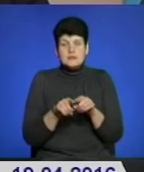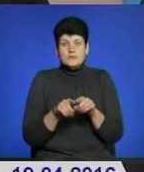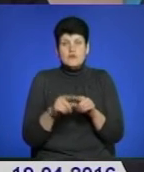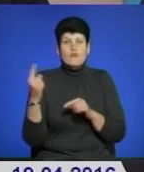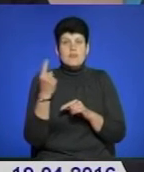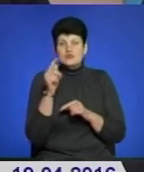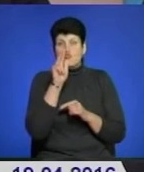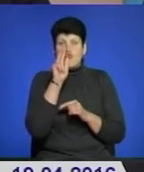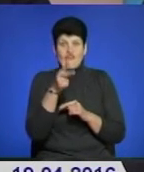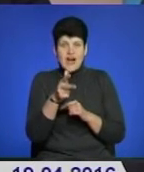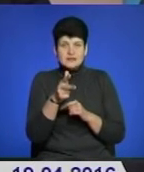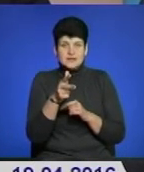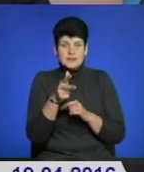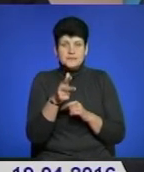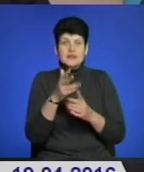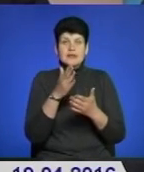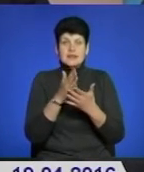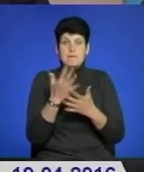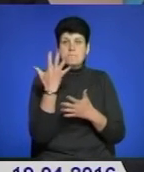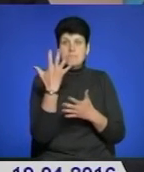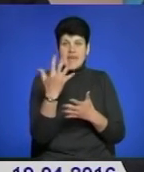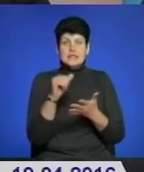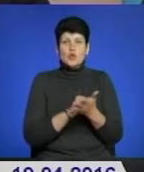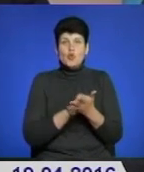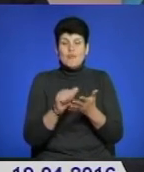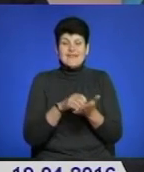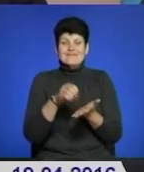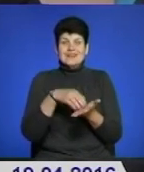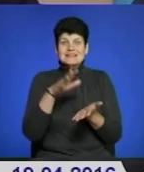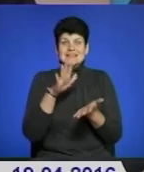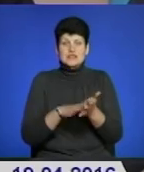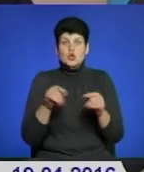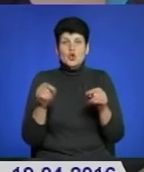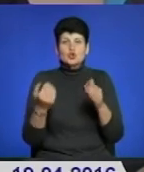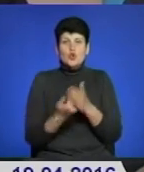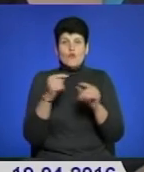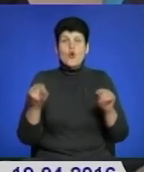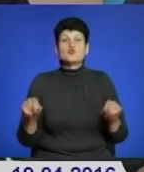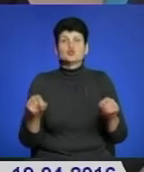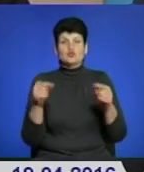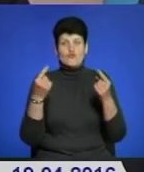першому кварталі поступило 5 документів на реєстрацію новоутворених. І також